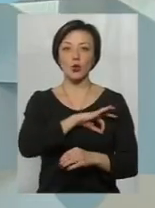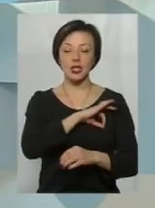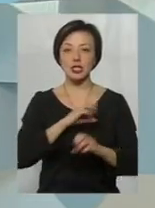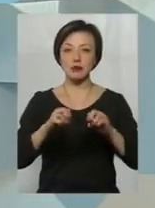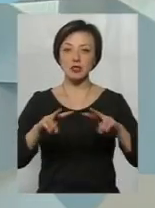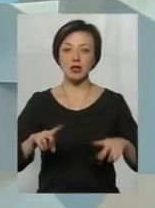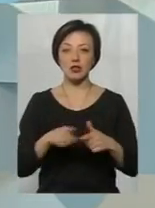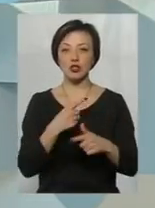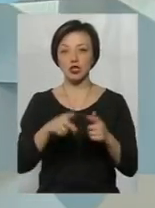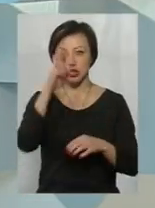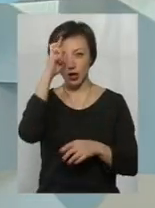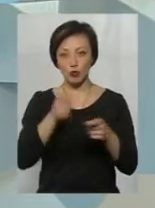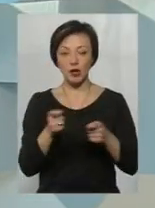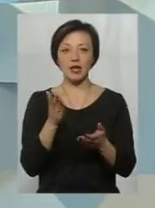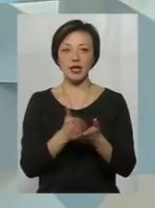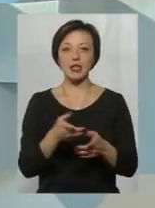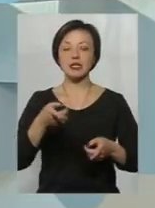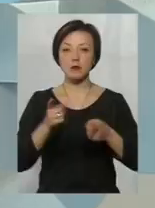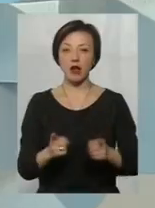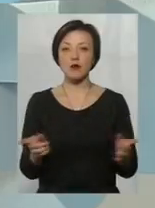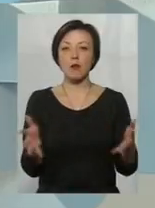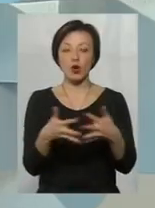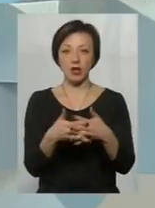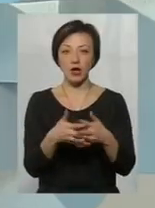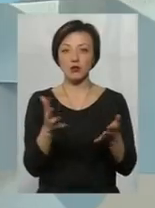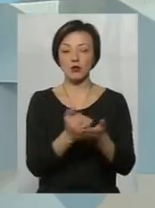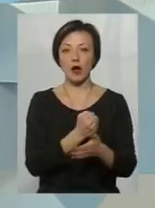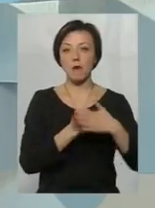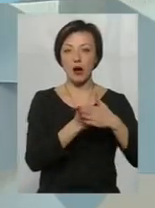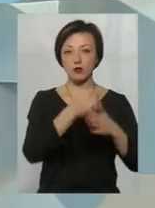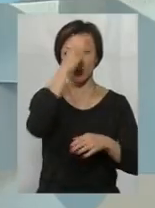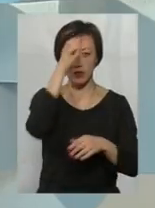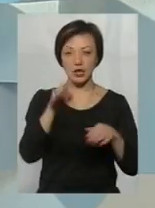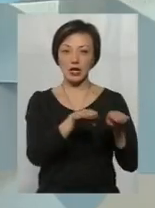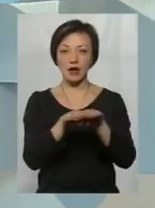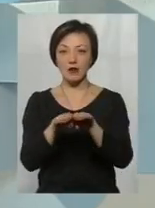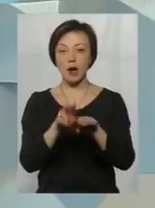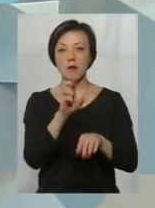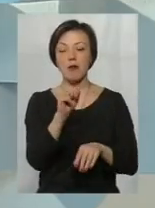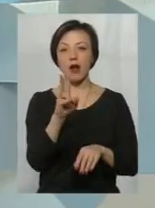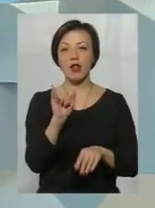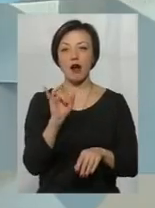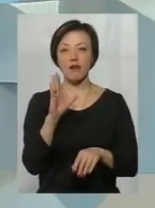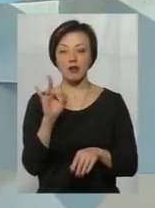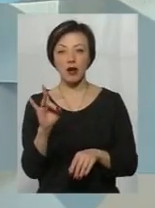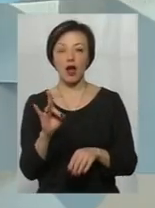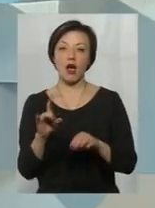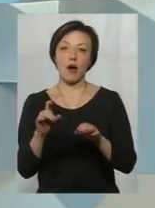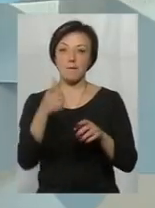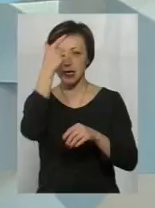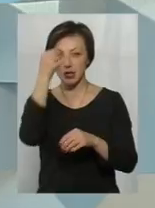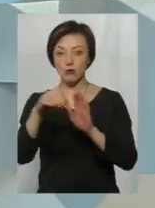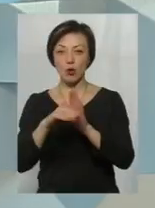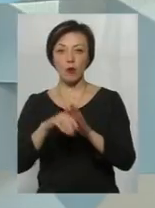спеціальностей чи державного управління є справді поєднання, коли ти здобуваєш базову освіту чи на рівні бакалаврату, чи маючи вже магістерську програму в